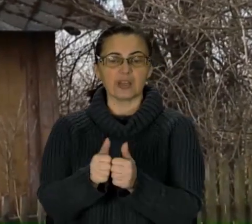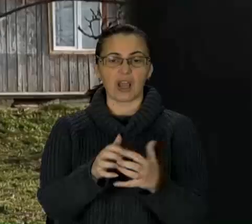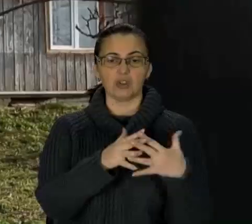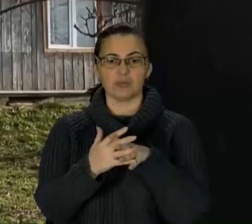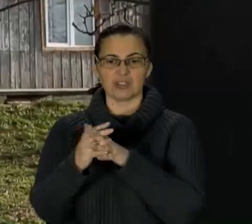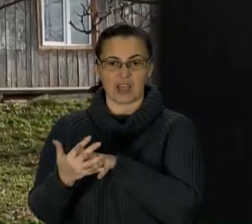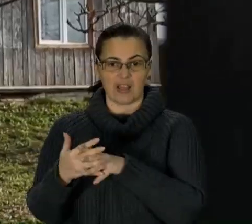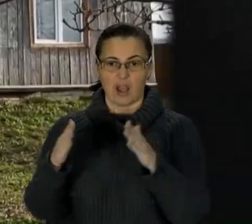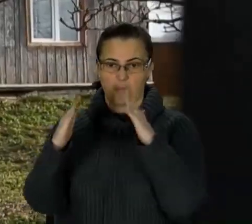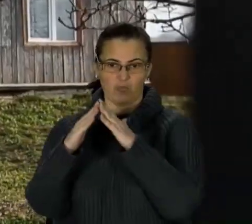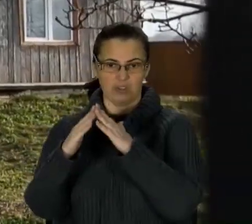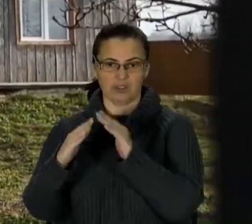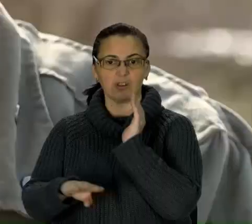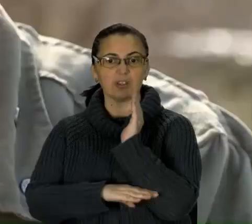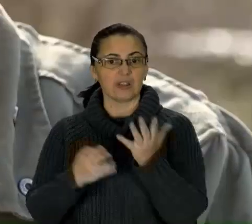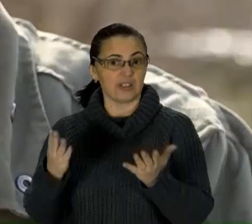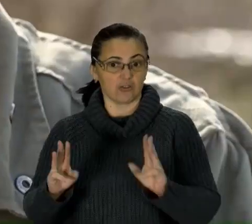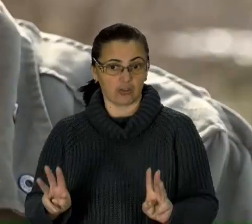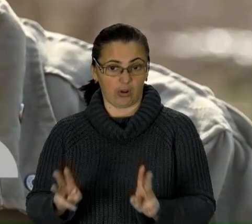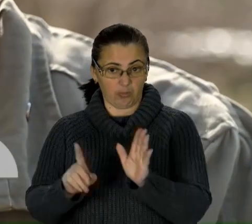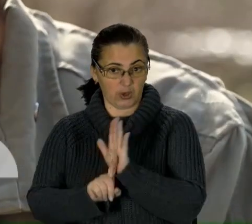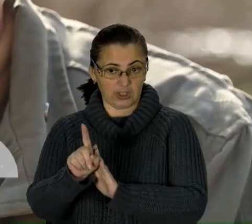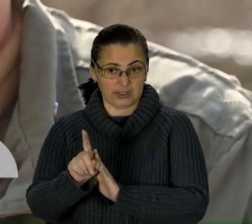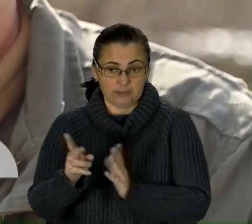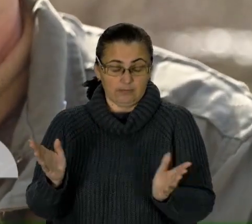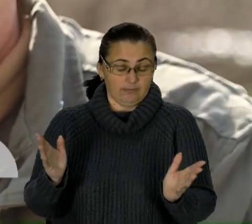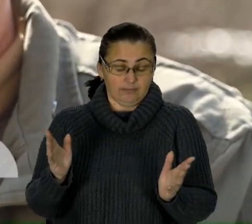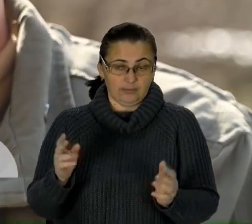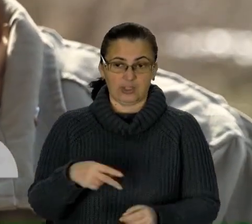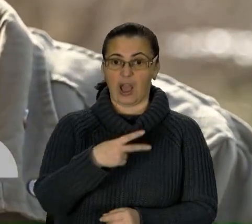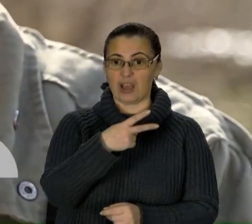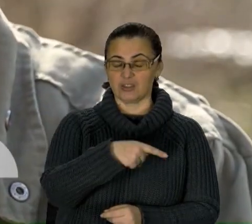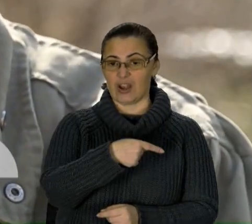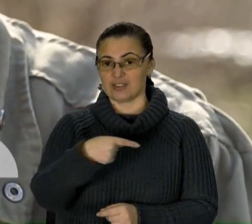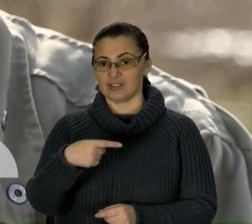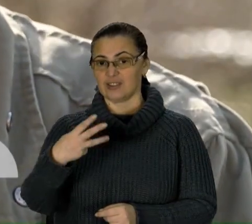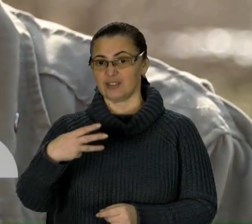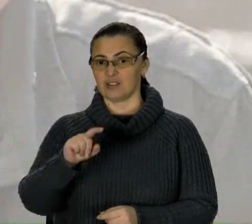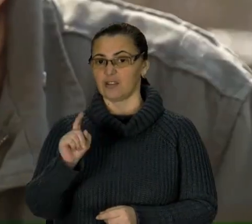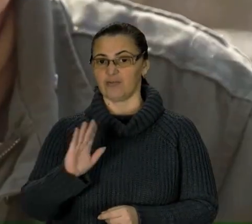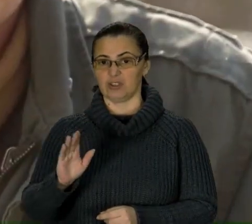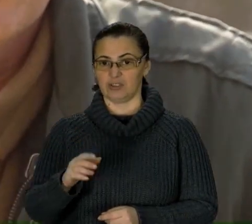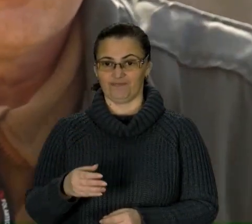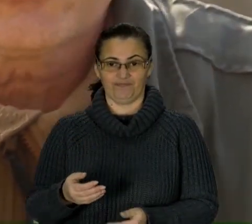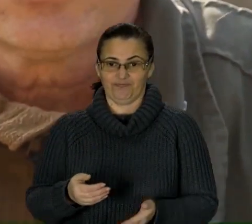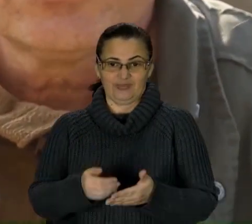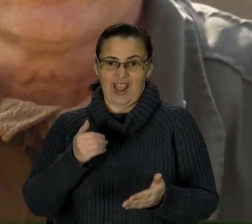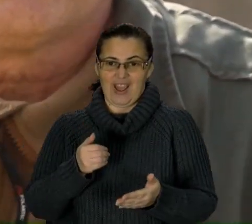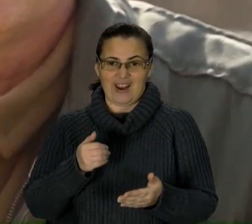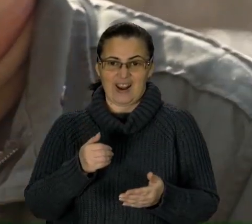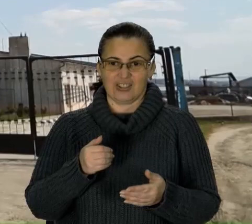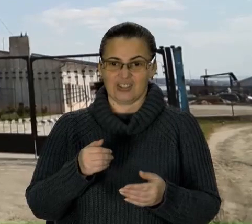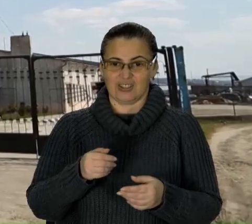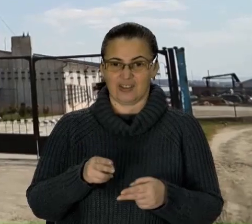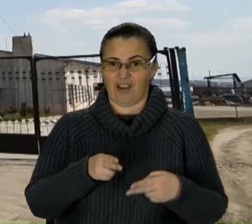здебільшого дерев'яні. Якщо спалахне. Від 20 до півгодин раніше не заїдуть машина. Ратуються перших